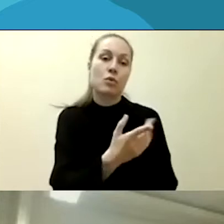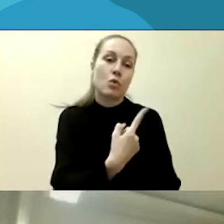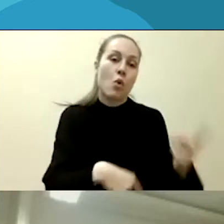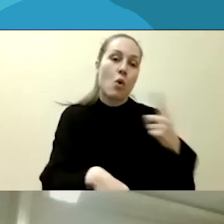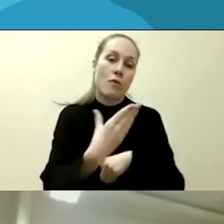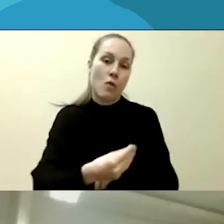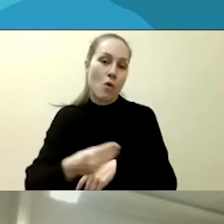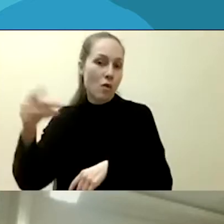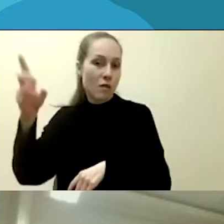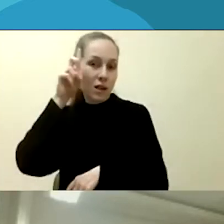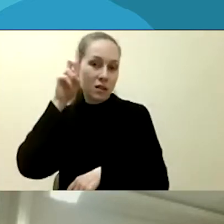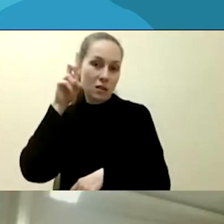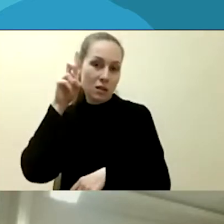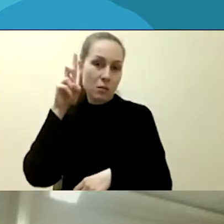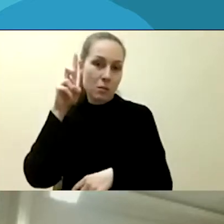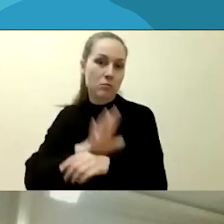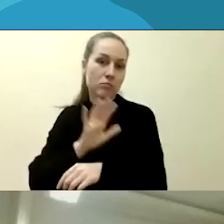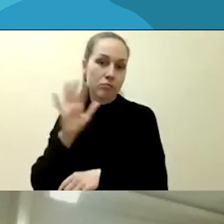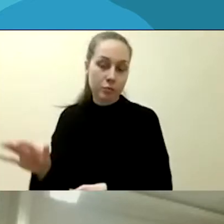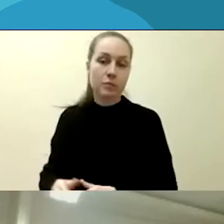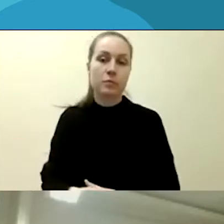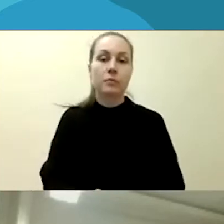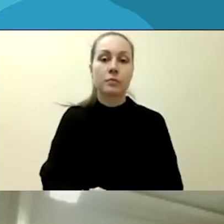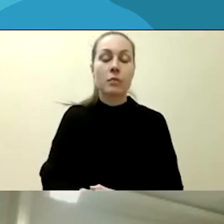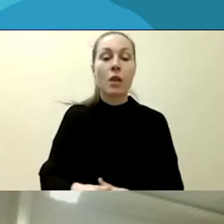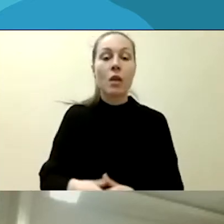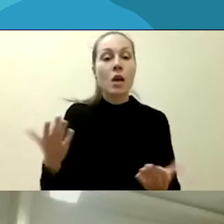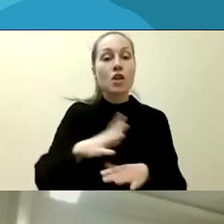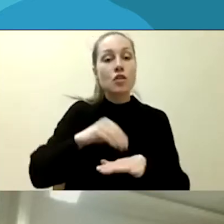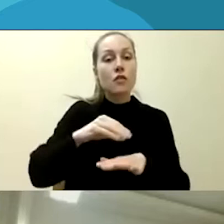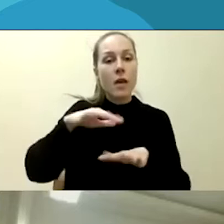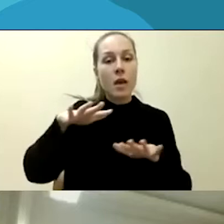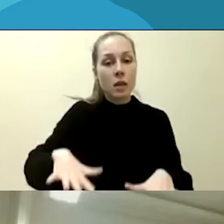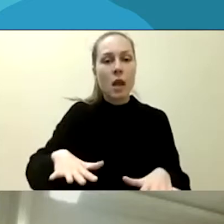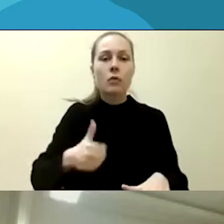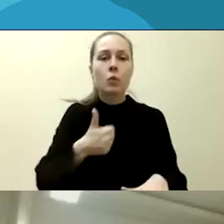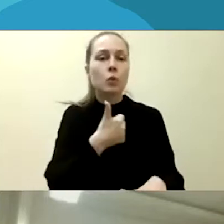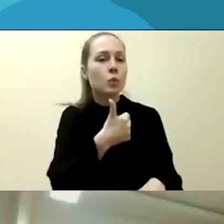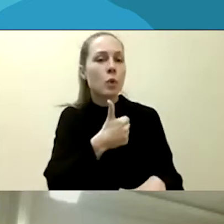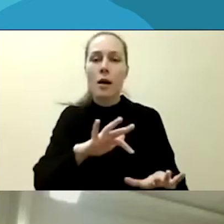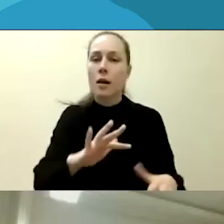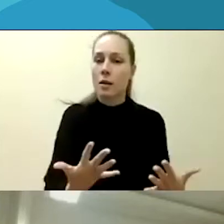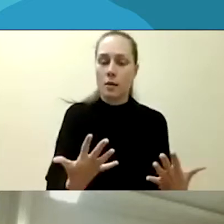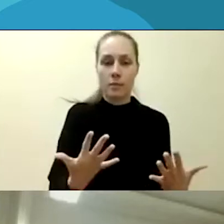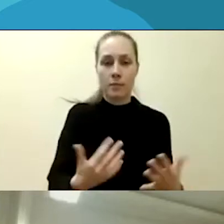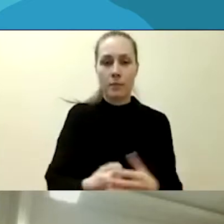Kokiegi buvo sėkmės Švedijoje veiksniai? Pirmiausia,